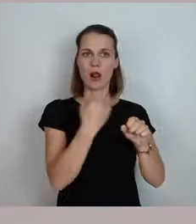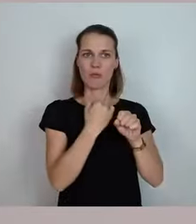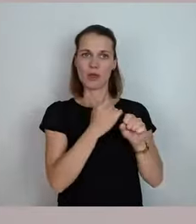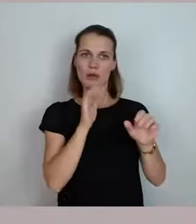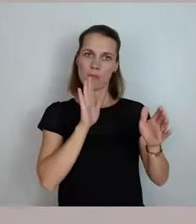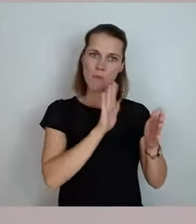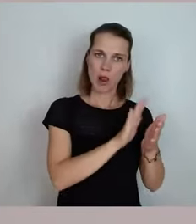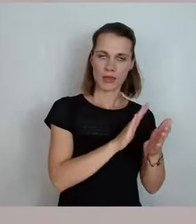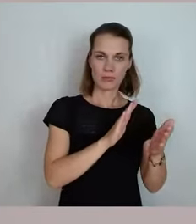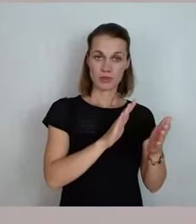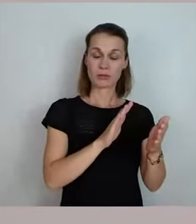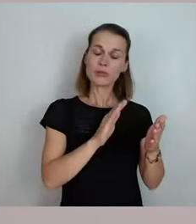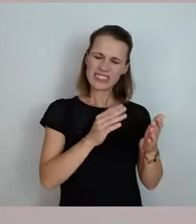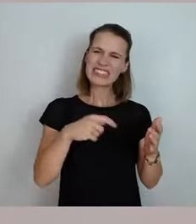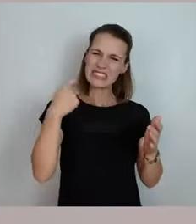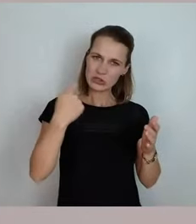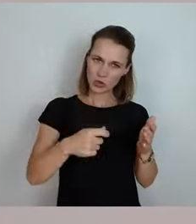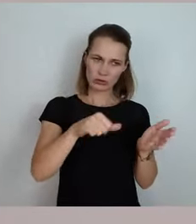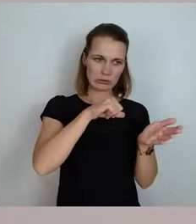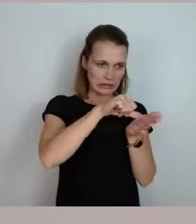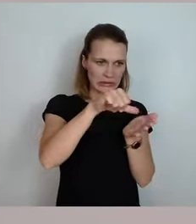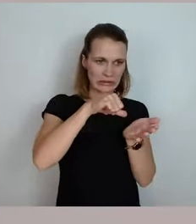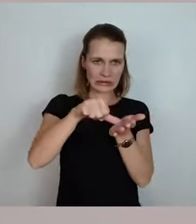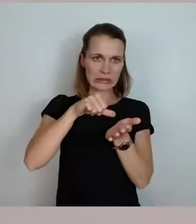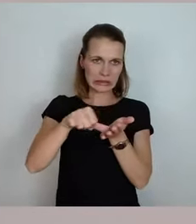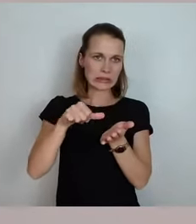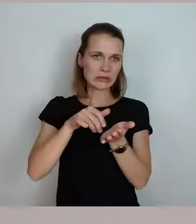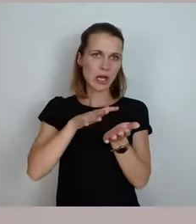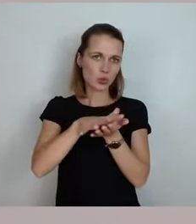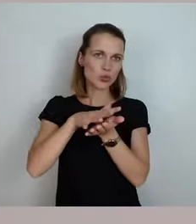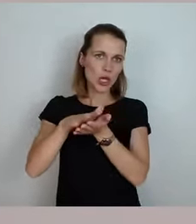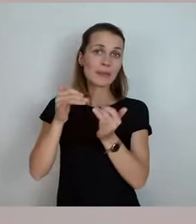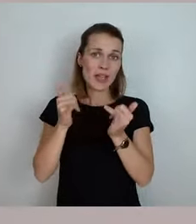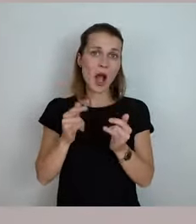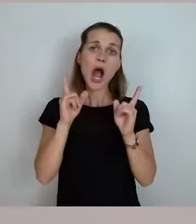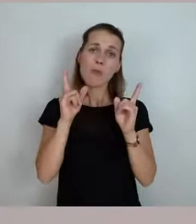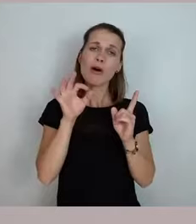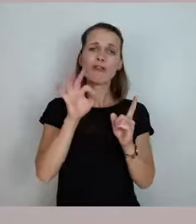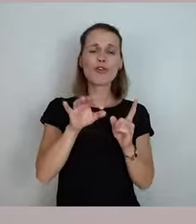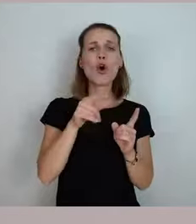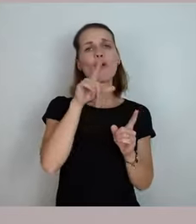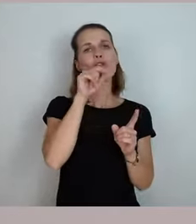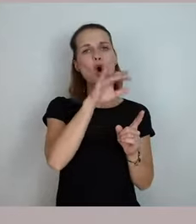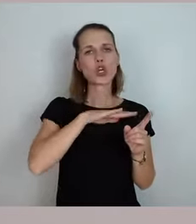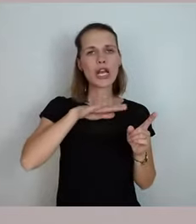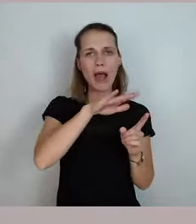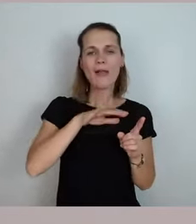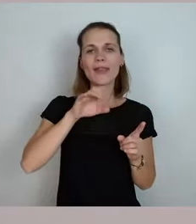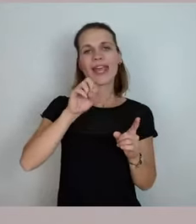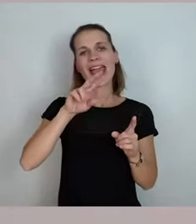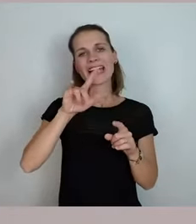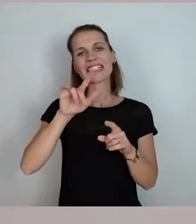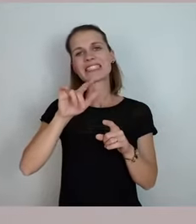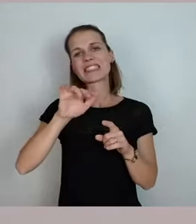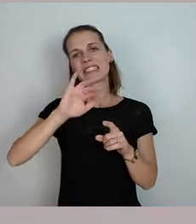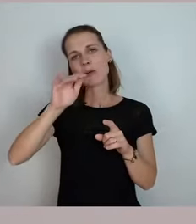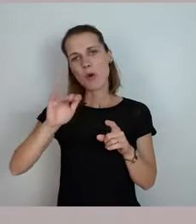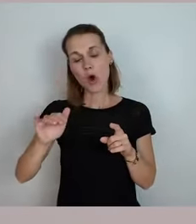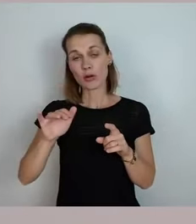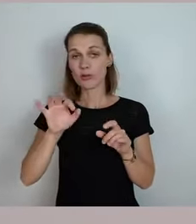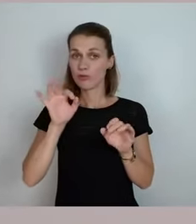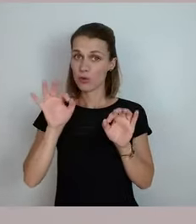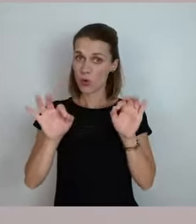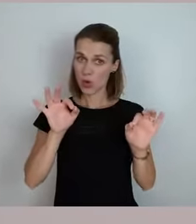aber ist, glaube ich, gerade für das Erzgebirge, für das Vogtland eine ganz große Weichenstellung, weil